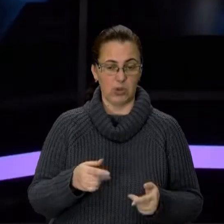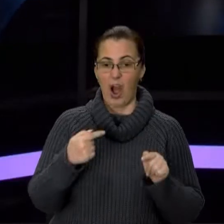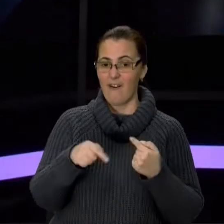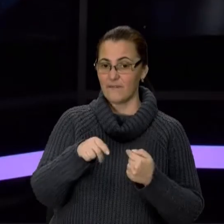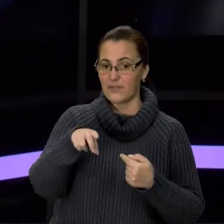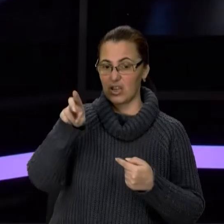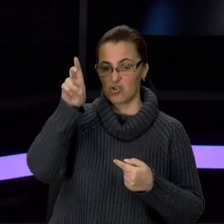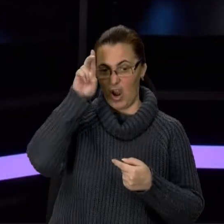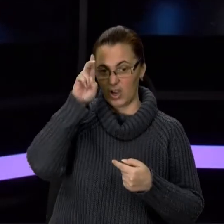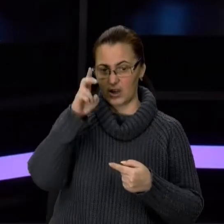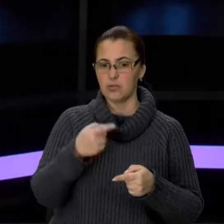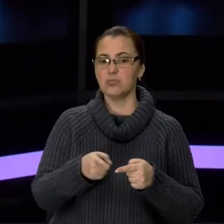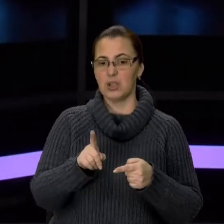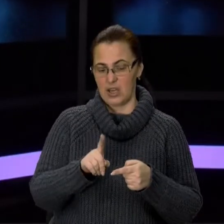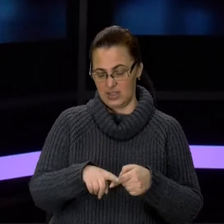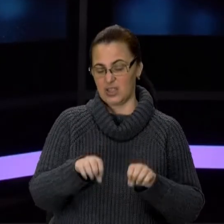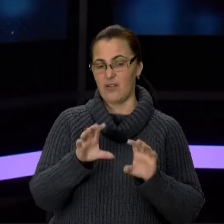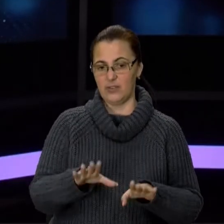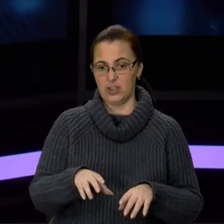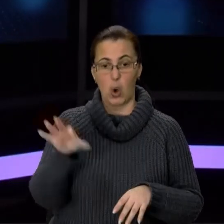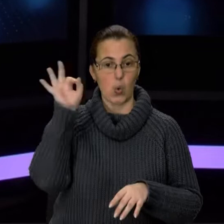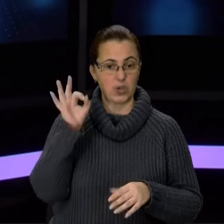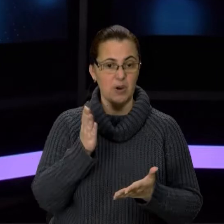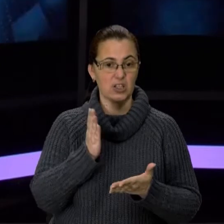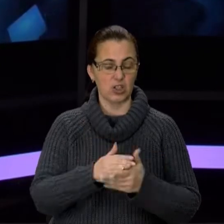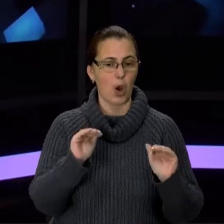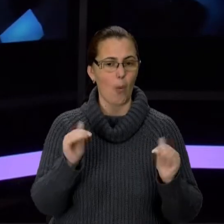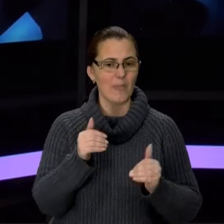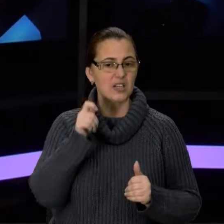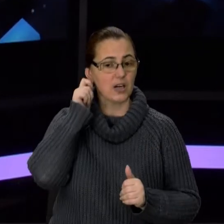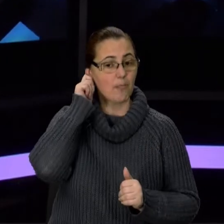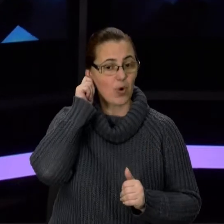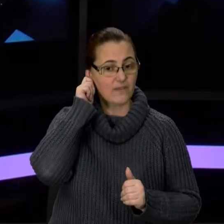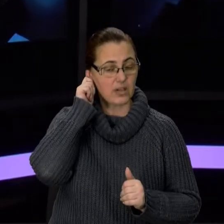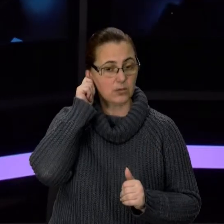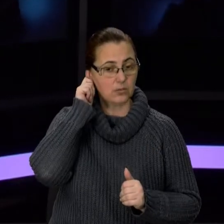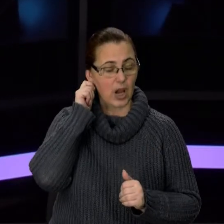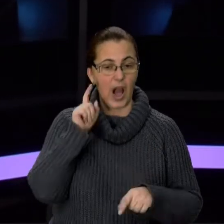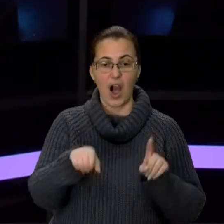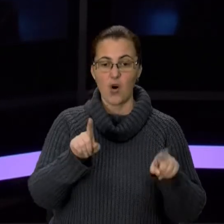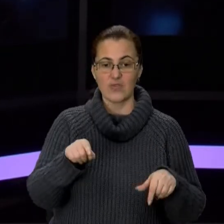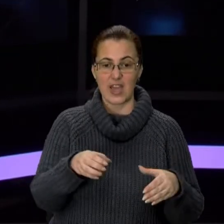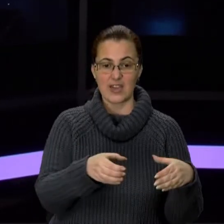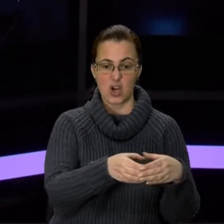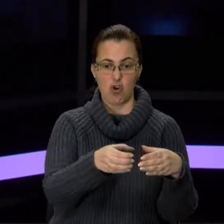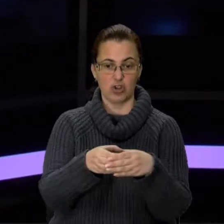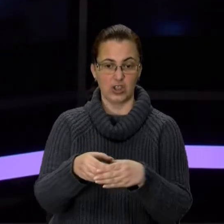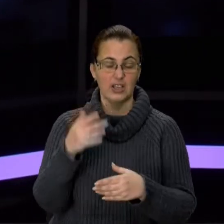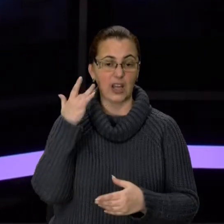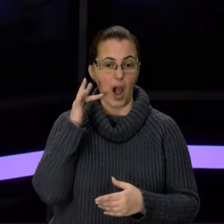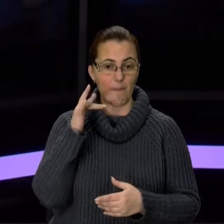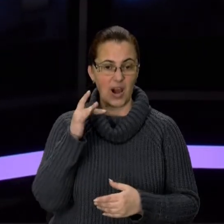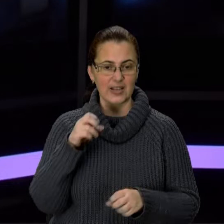інших країнах із цим уже дали раду. У Німеччині, приміром, є обмеження віку, а у деяких штатах США навіть